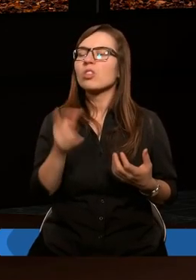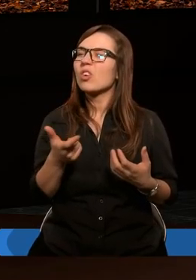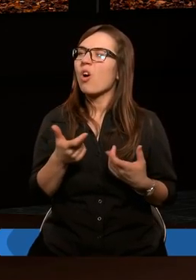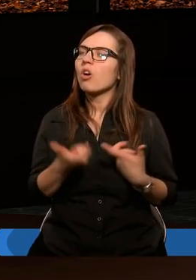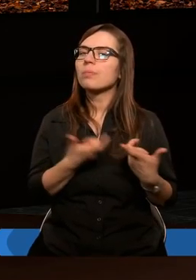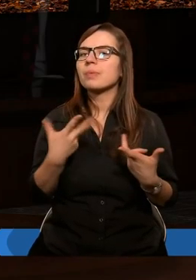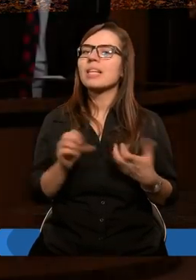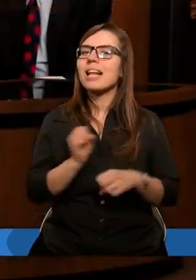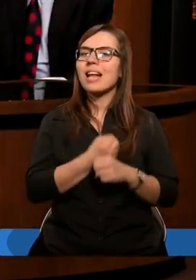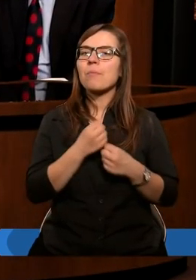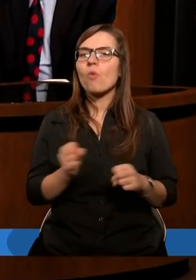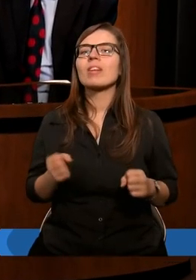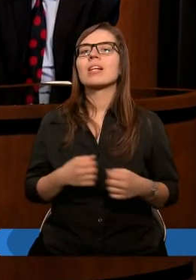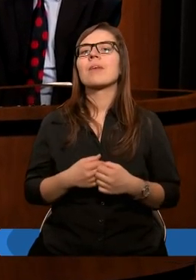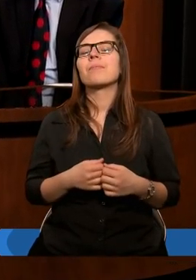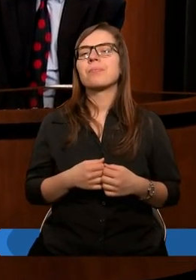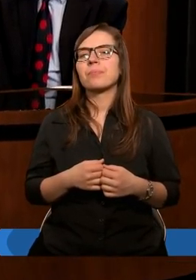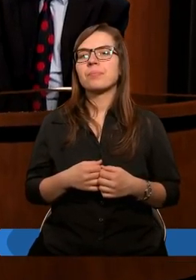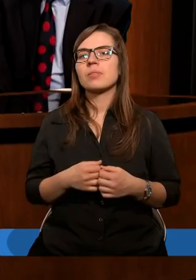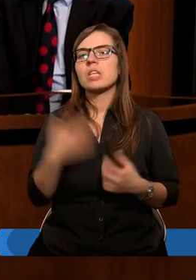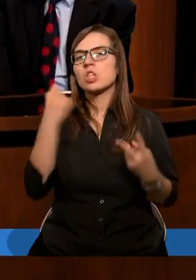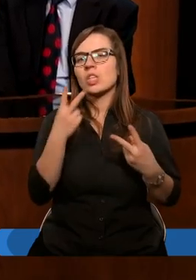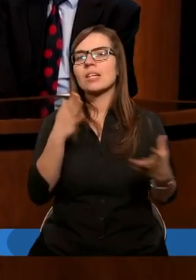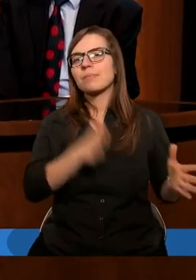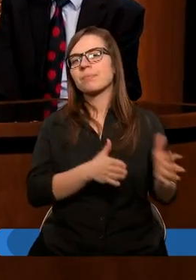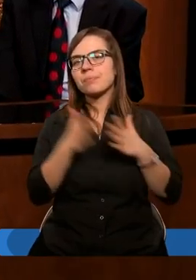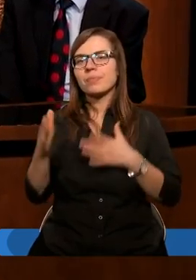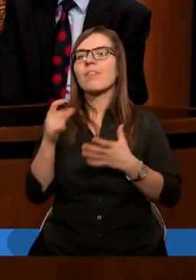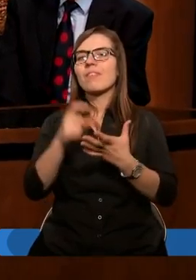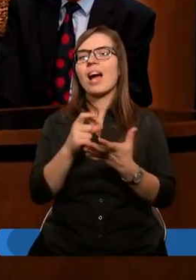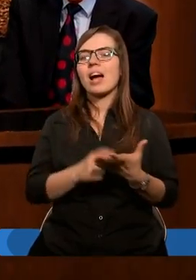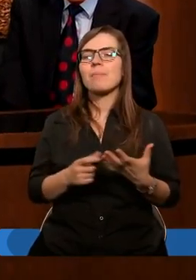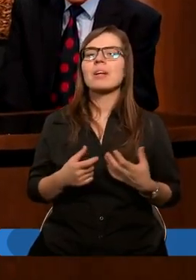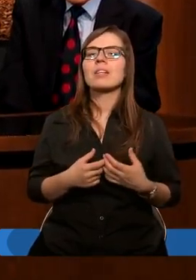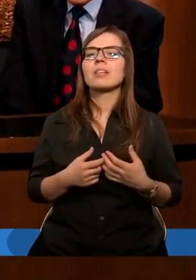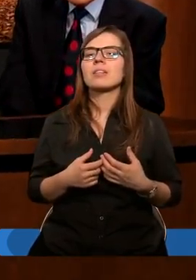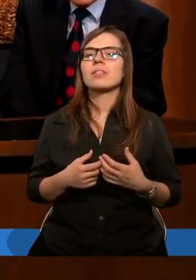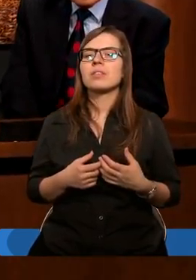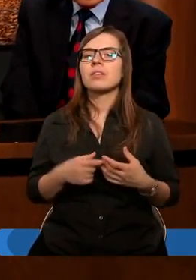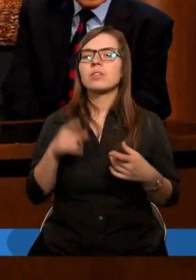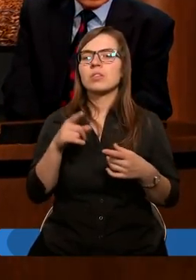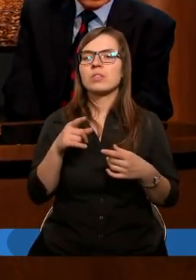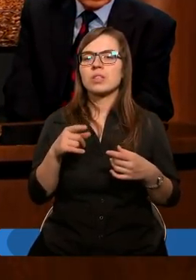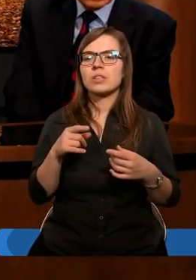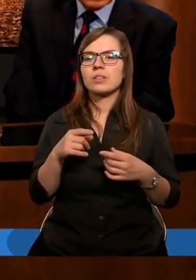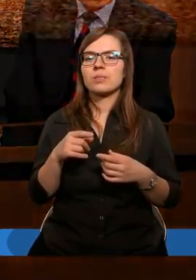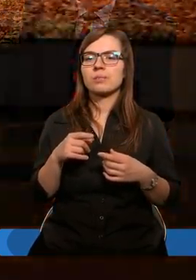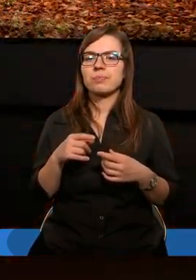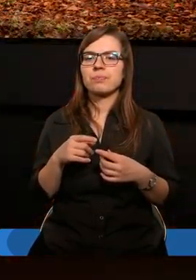niesamowite. Pozwólcie, że odczytam teraz następny fragment od wersetów 16 po 24.